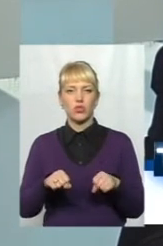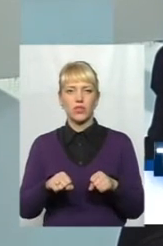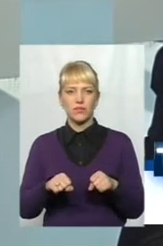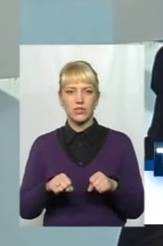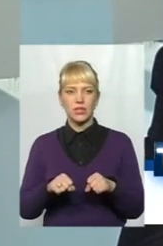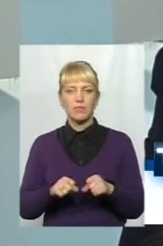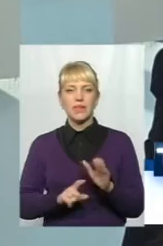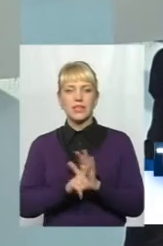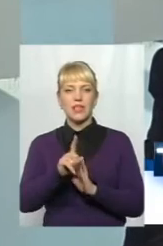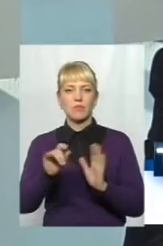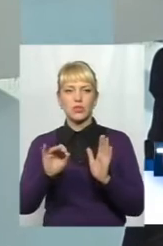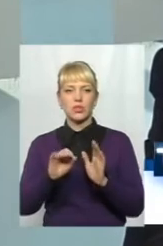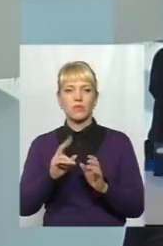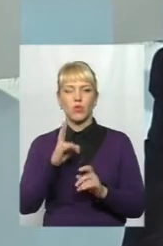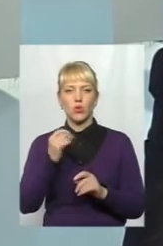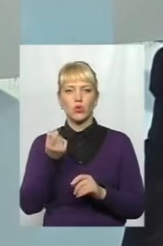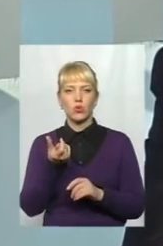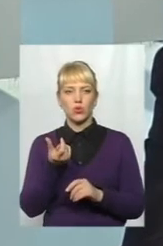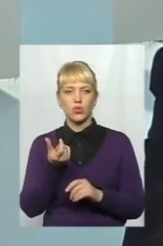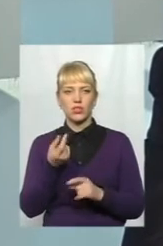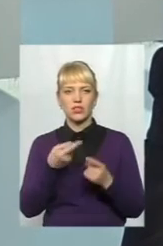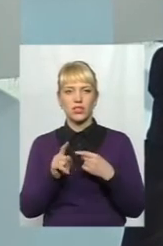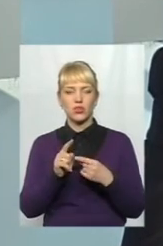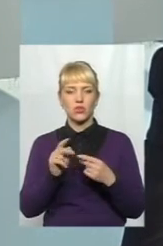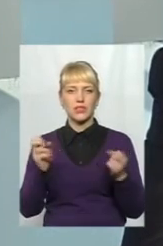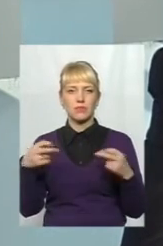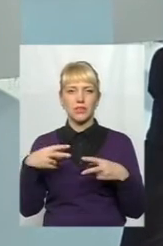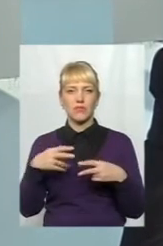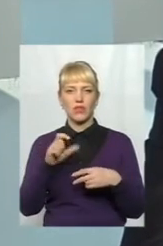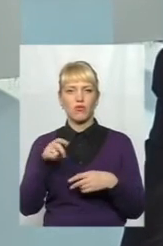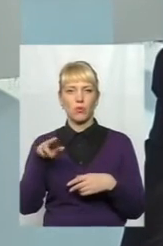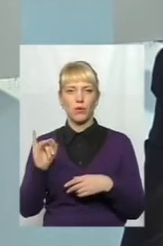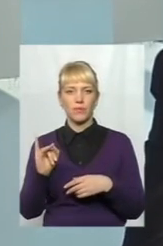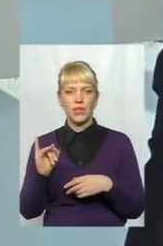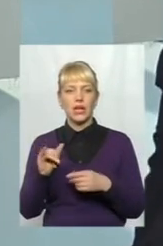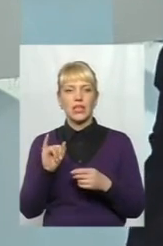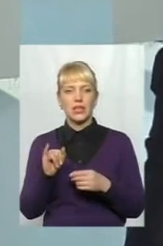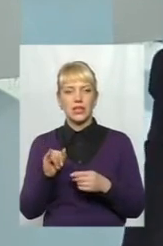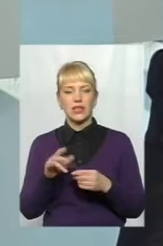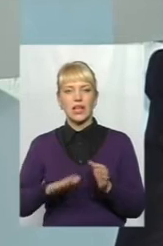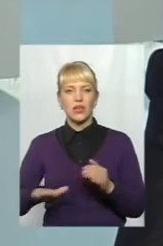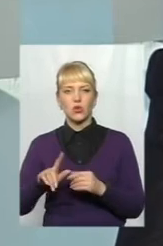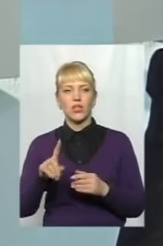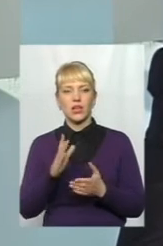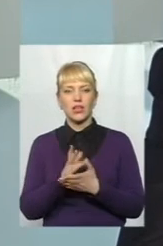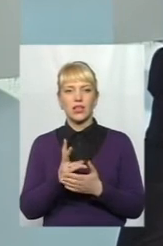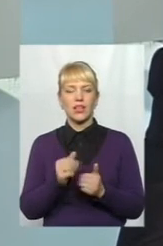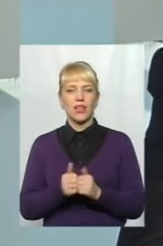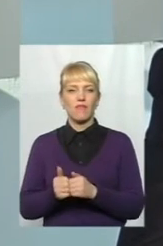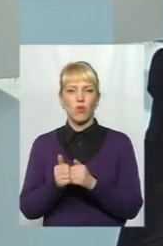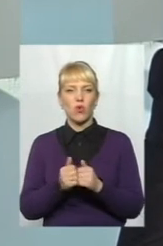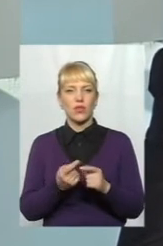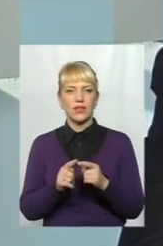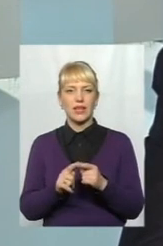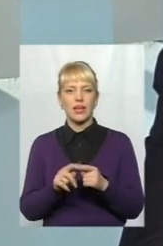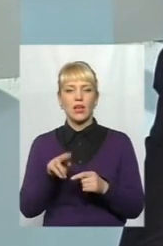так, запуску, але трошки з іншої спеціфікою Європи і території, яка знаходиться навколо неї,